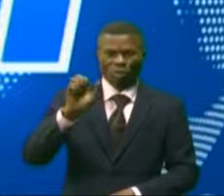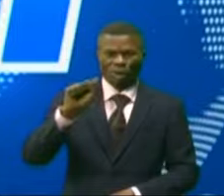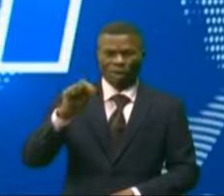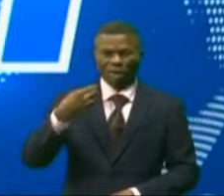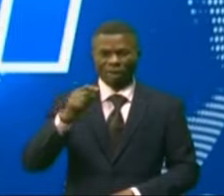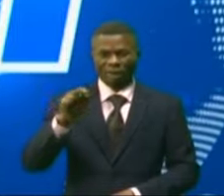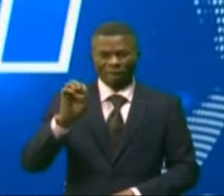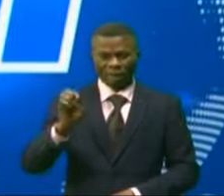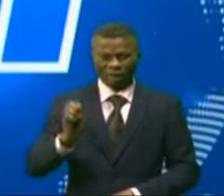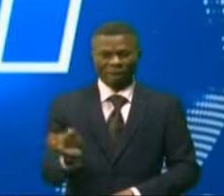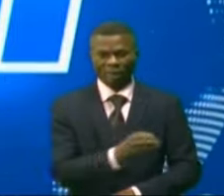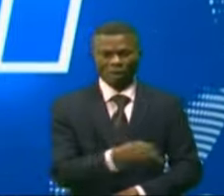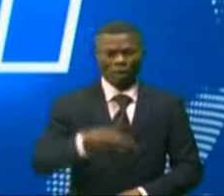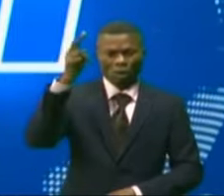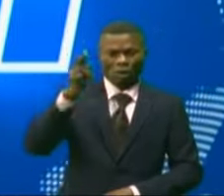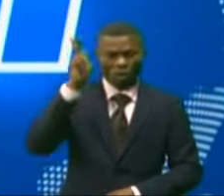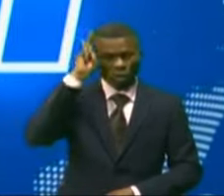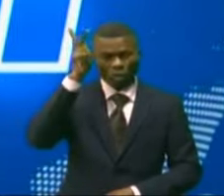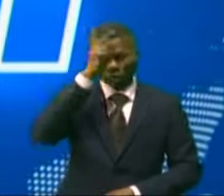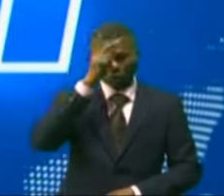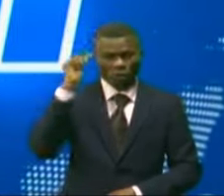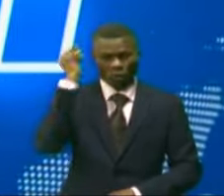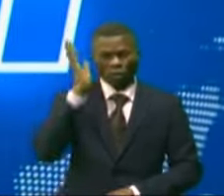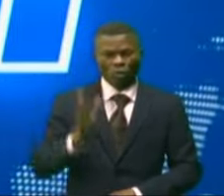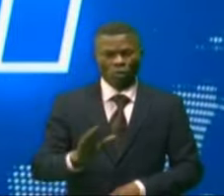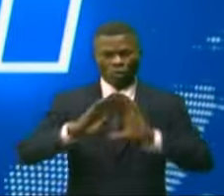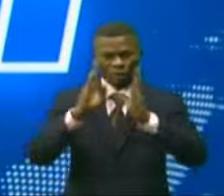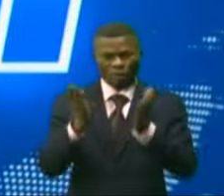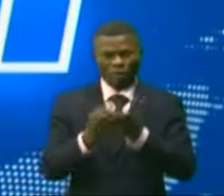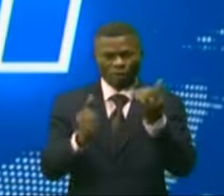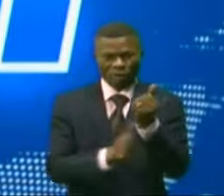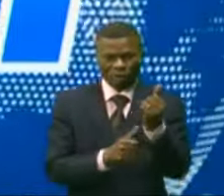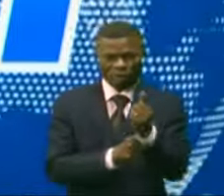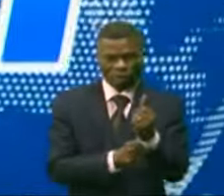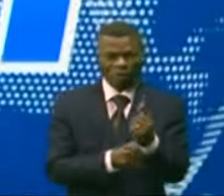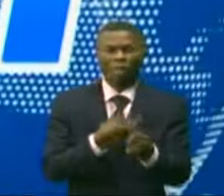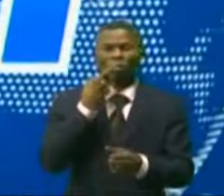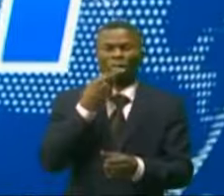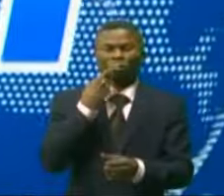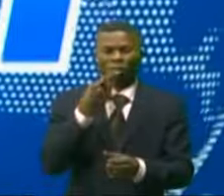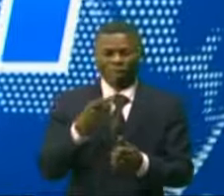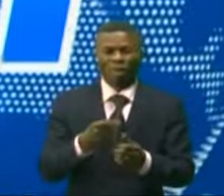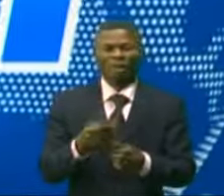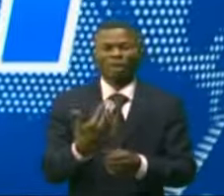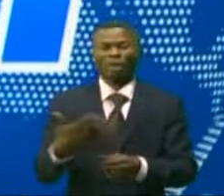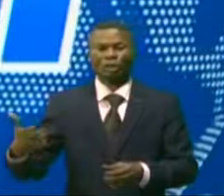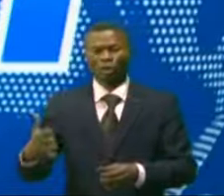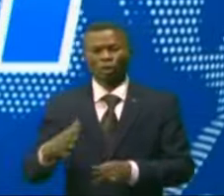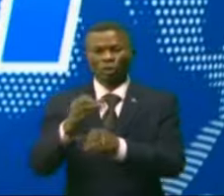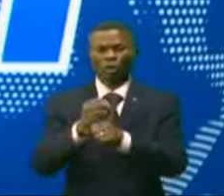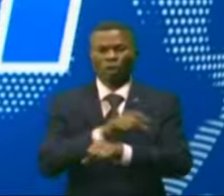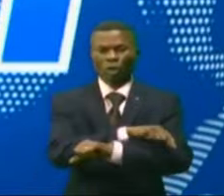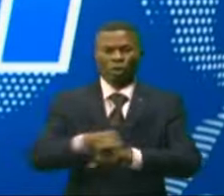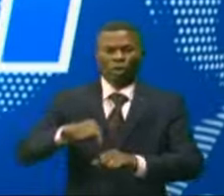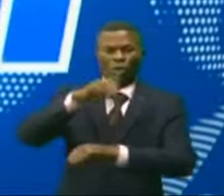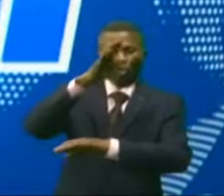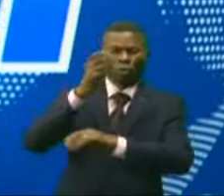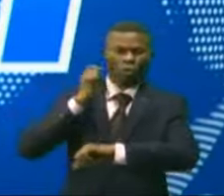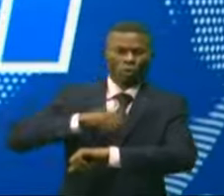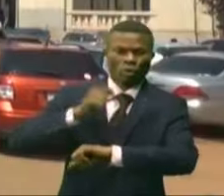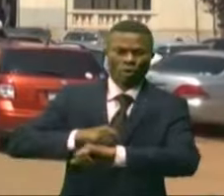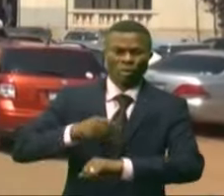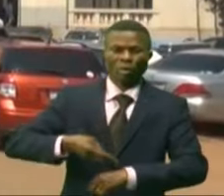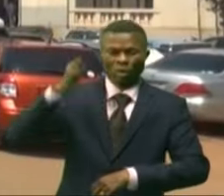du Okatanga, le gouverneur Jacques Tiaboulakatoué et toute son équipe ont procédé à la déclaration de leur patrimoine à la cour d'appel du Okatanga.